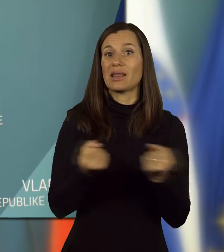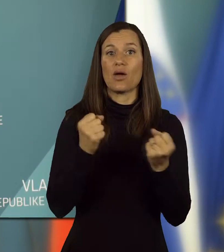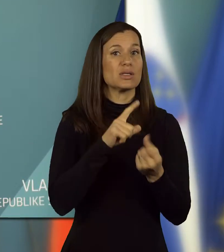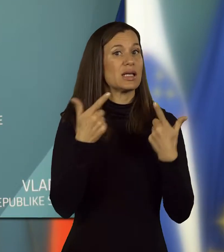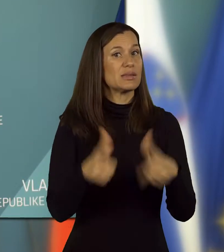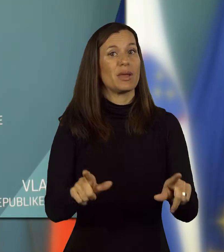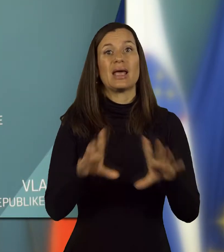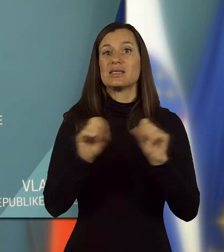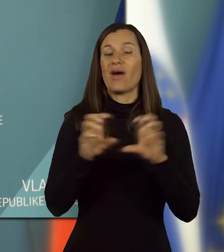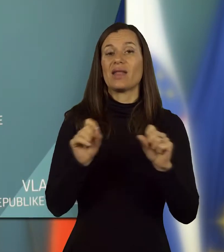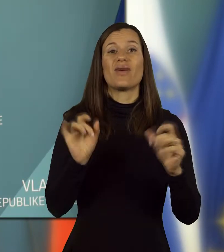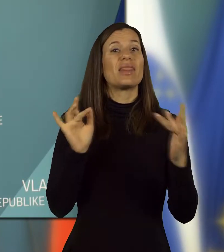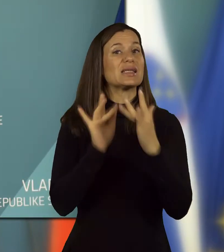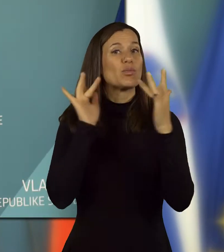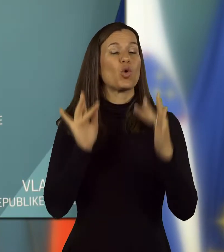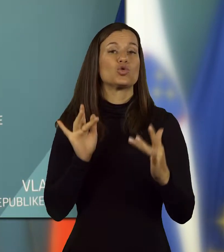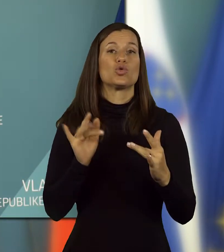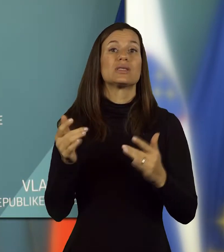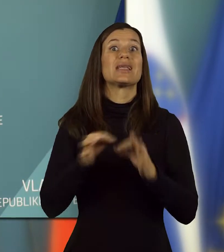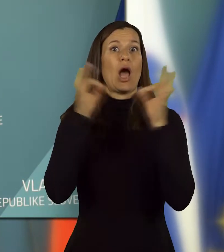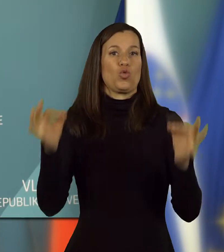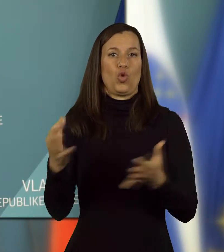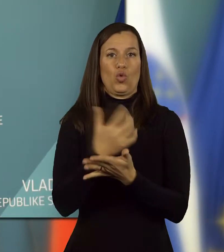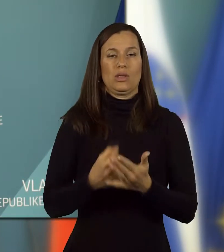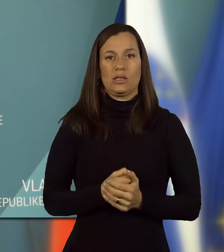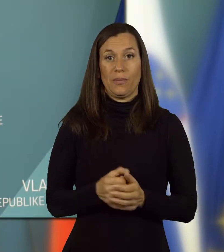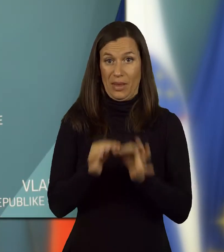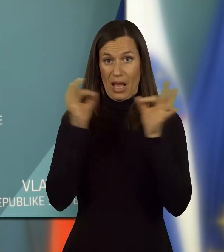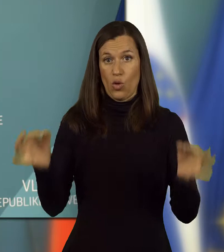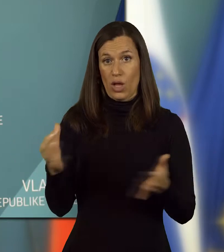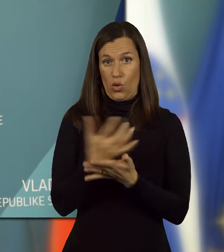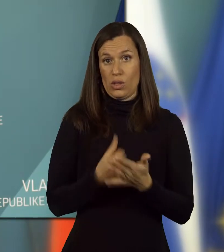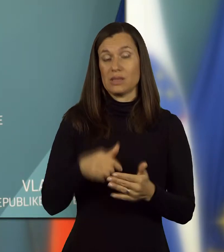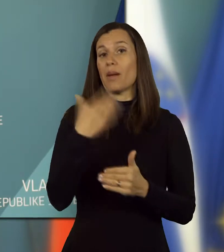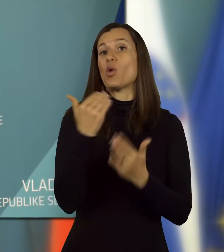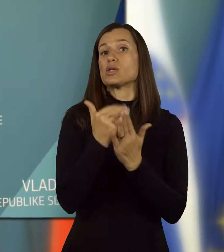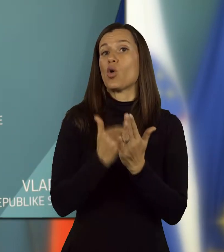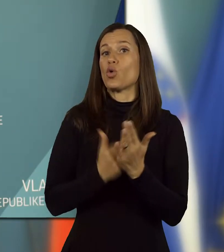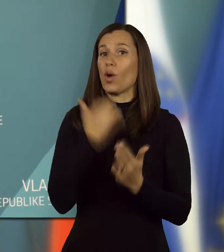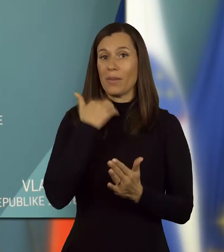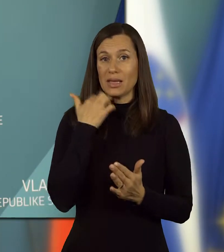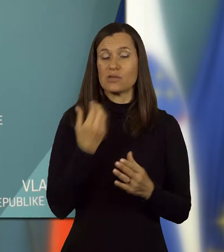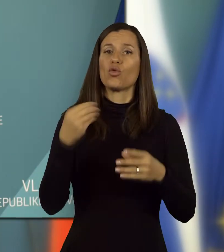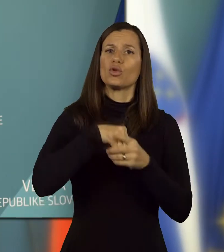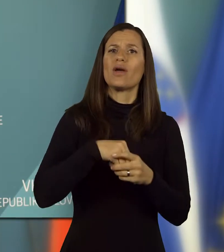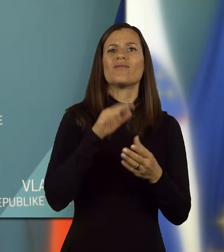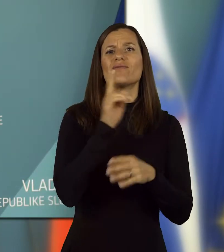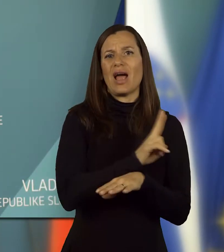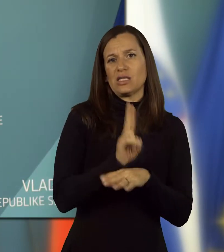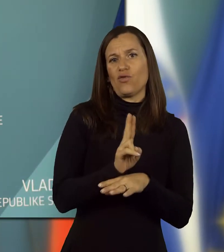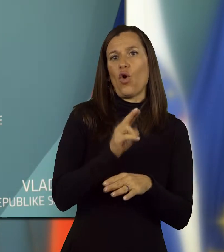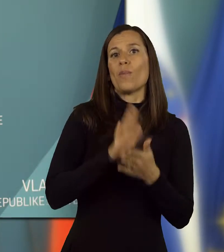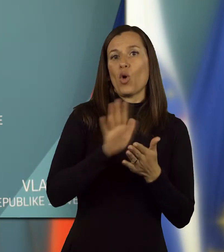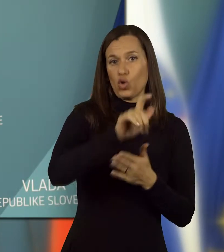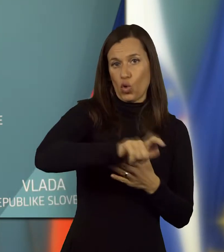dejavnost ne sme izvajati v nasprotju z javno koristjo. Javna korist pa po zakonu o kmetijstvu zajema varstvo